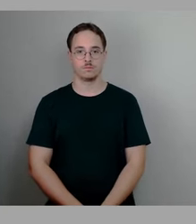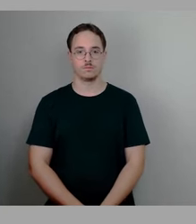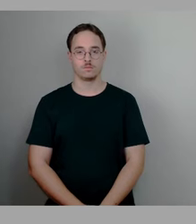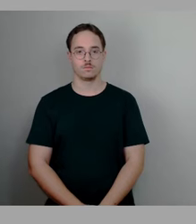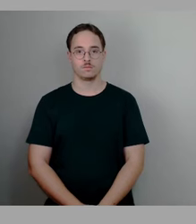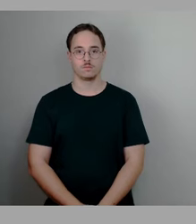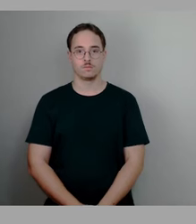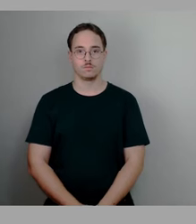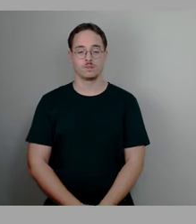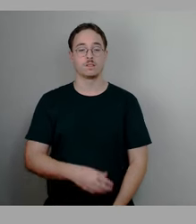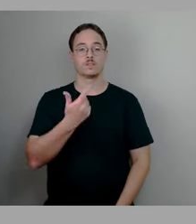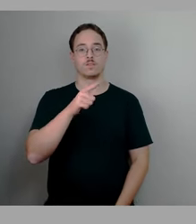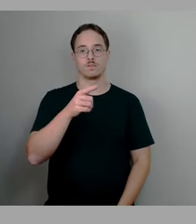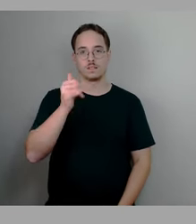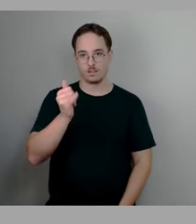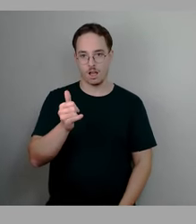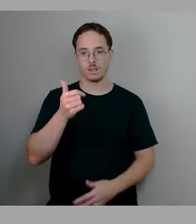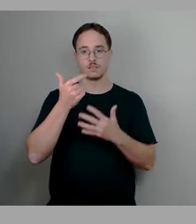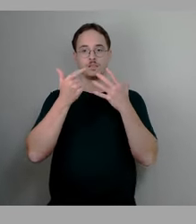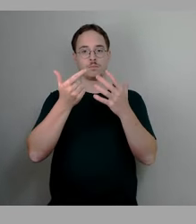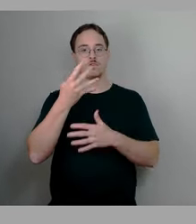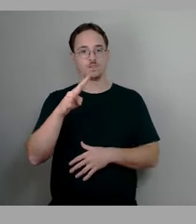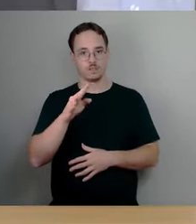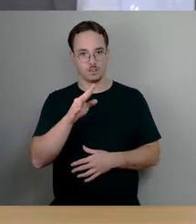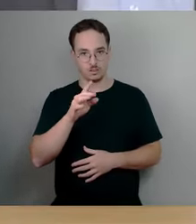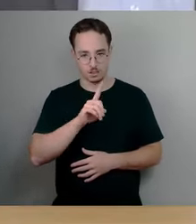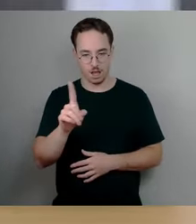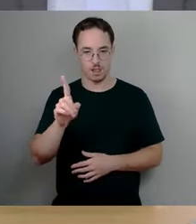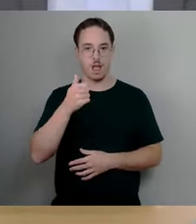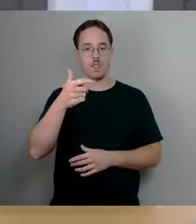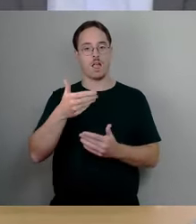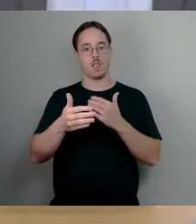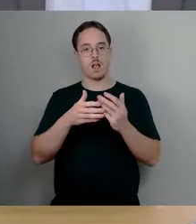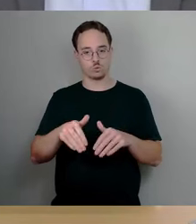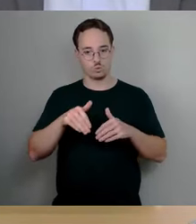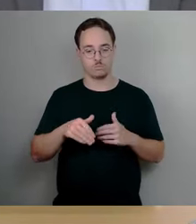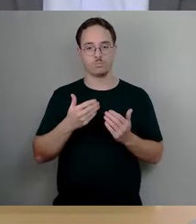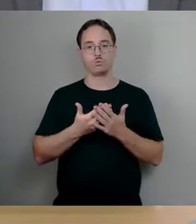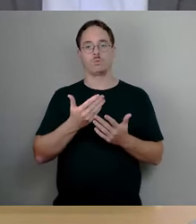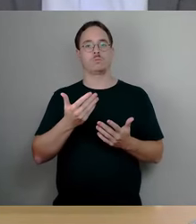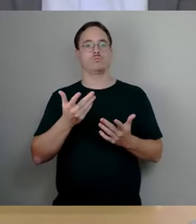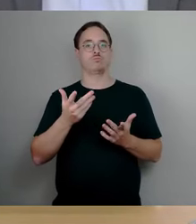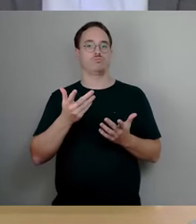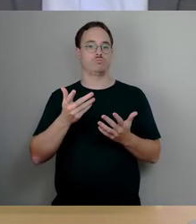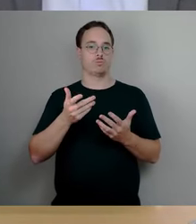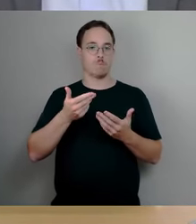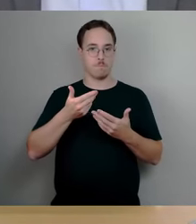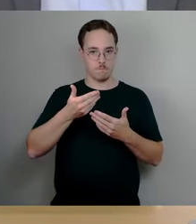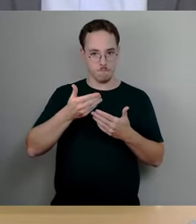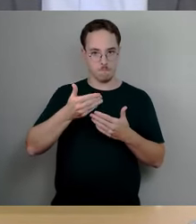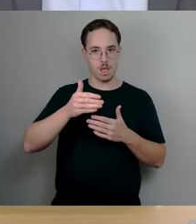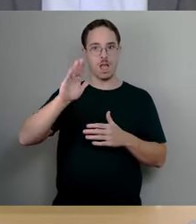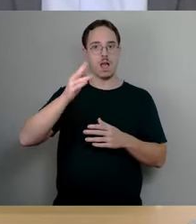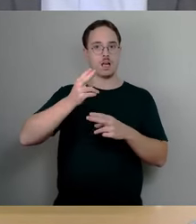Mit 22 Jahren, 47, nein, einen Teil noch keine mehr bekommen. Und deswegen rufe ich auf den